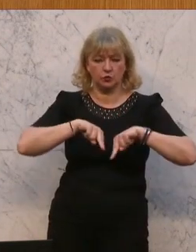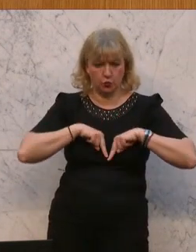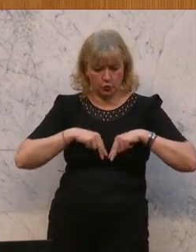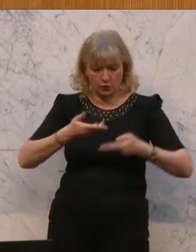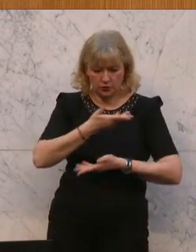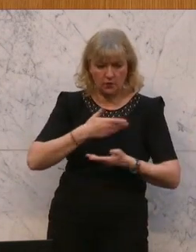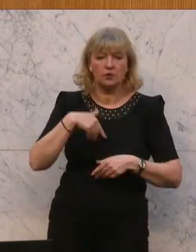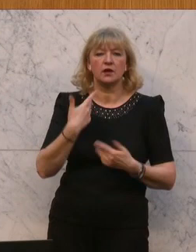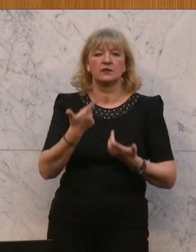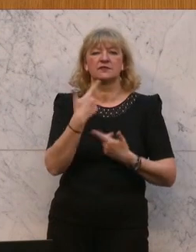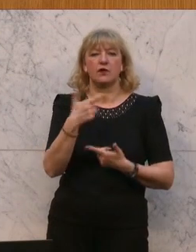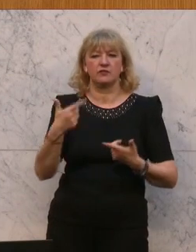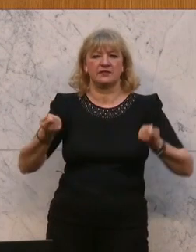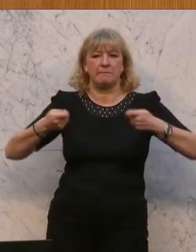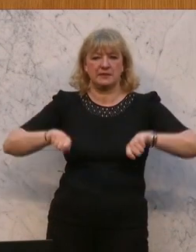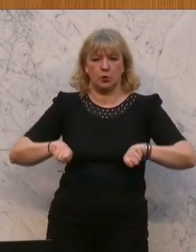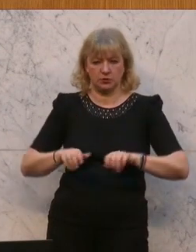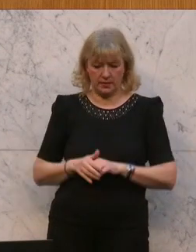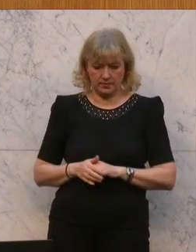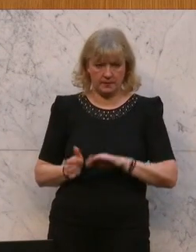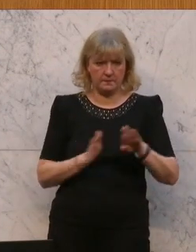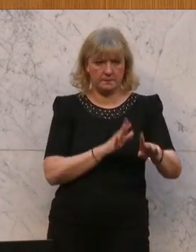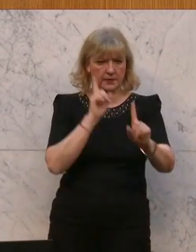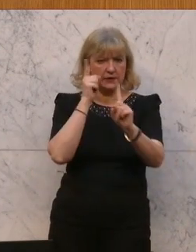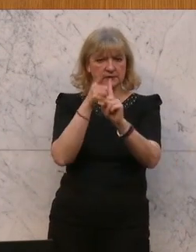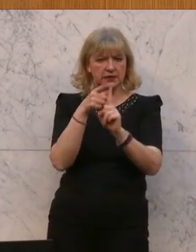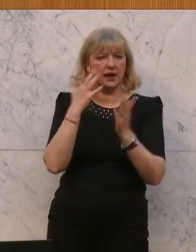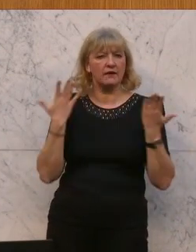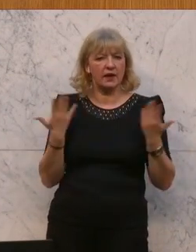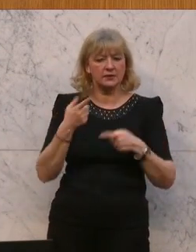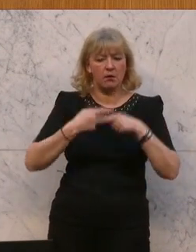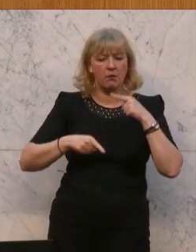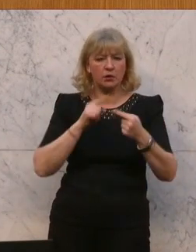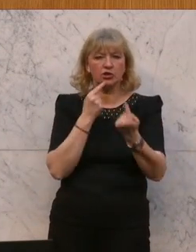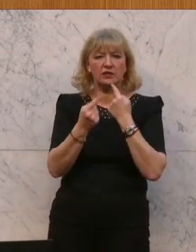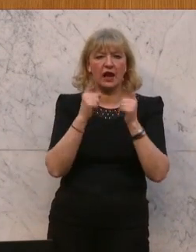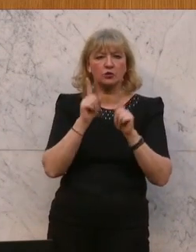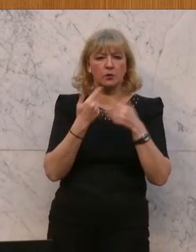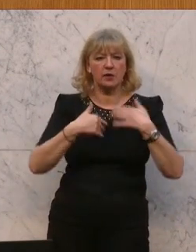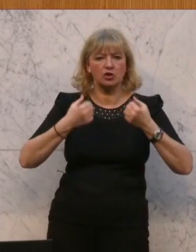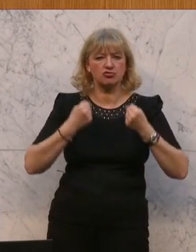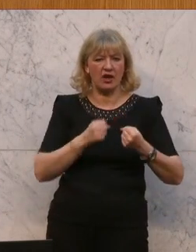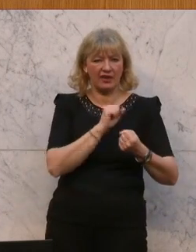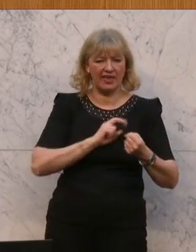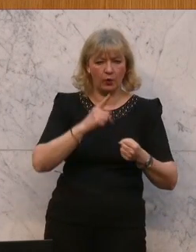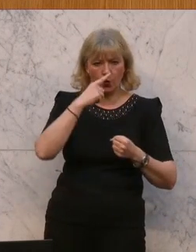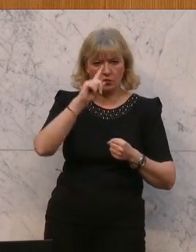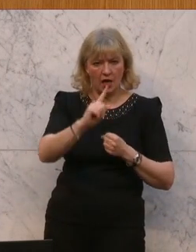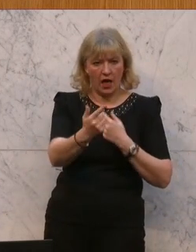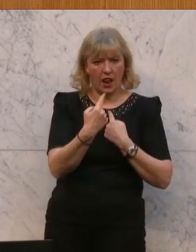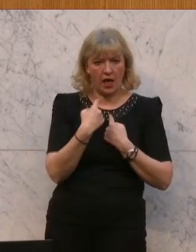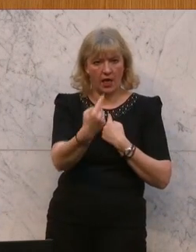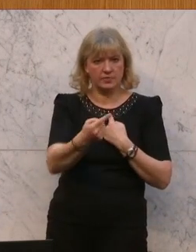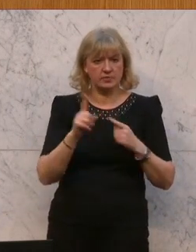beschlossen. Die Ziele, es soll der politische Dialog intensiviert werden zwischen der Europäischen Union und Thailand. Und auch wenn diese